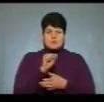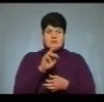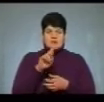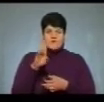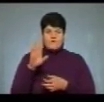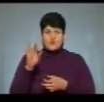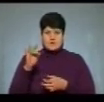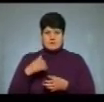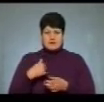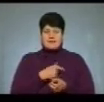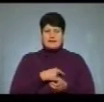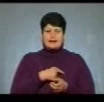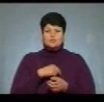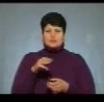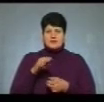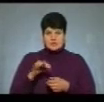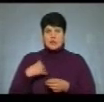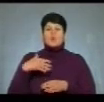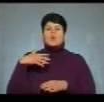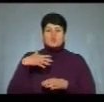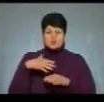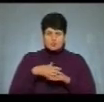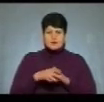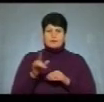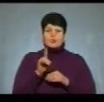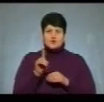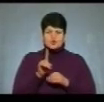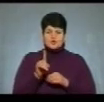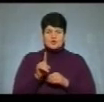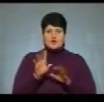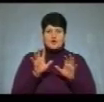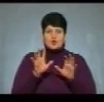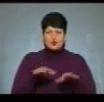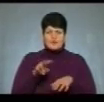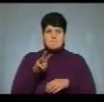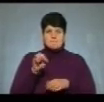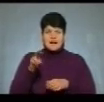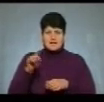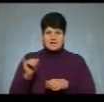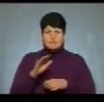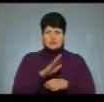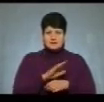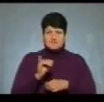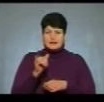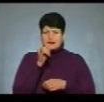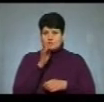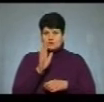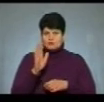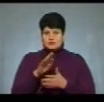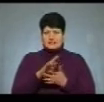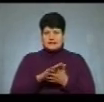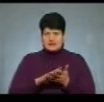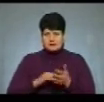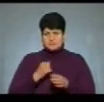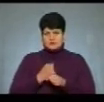Ми, як депутати, розуміємо, що голова Мельник Володимир Іванович не може бути далі на